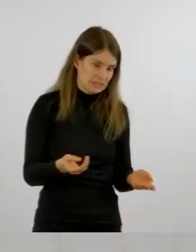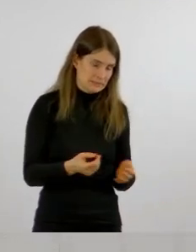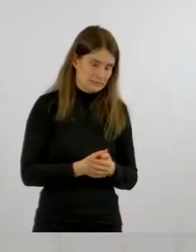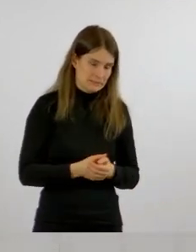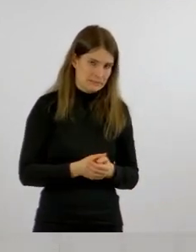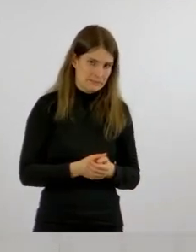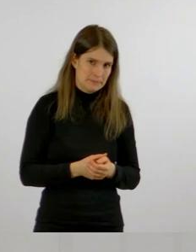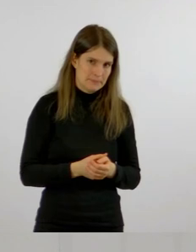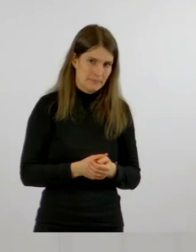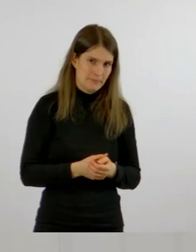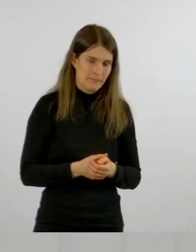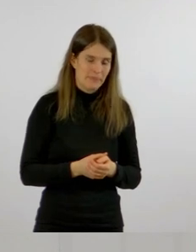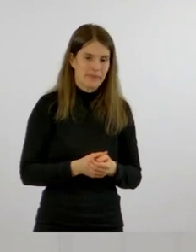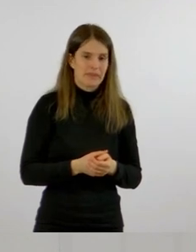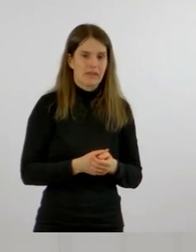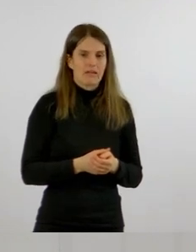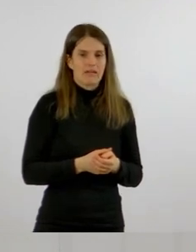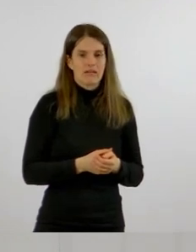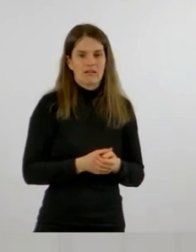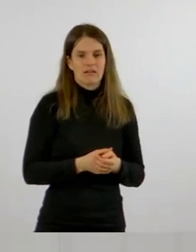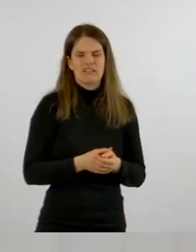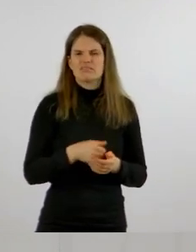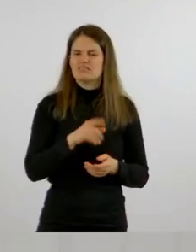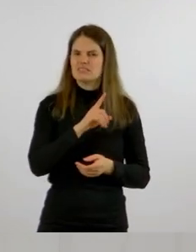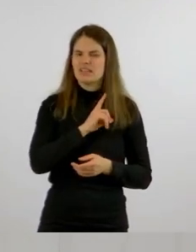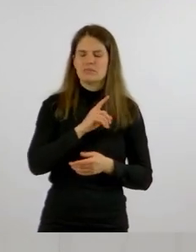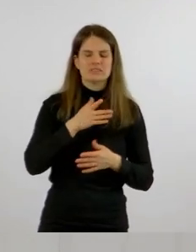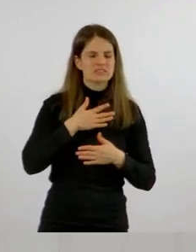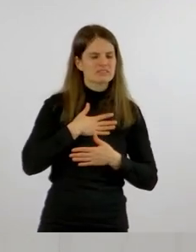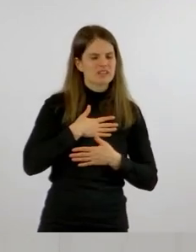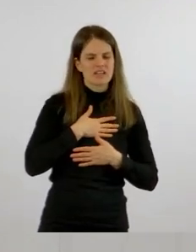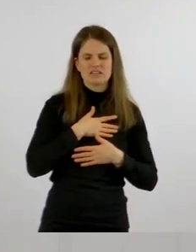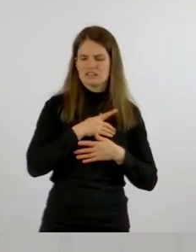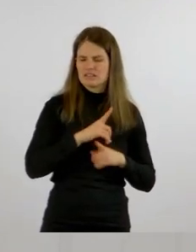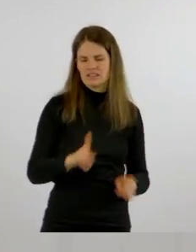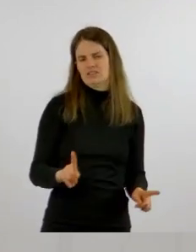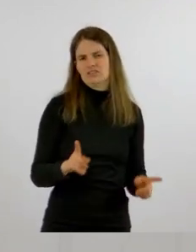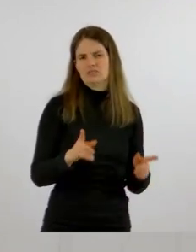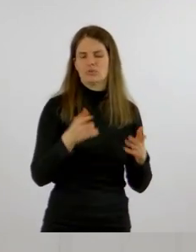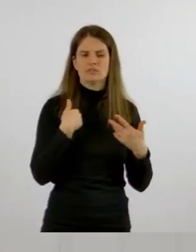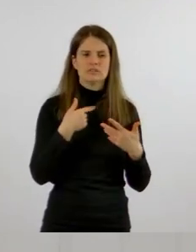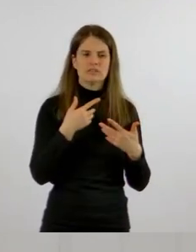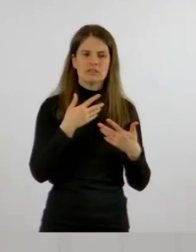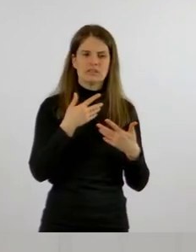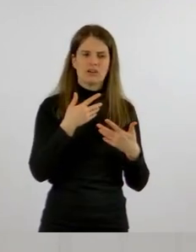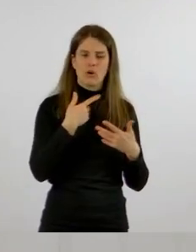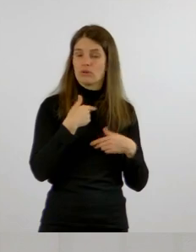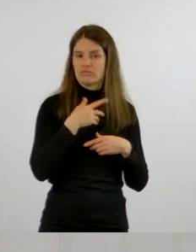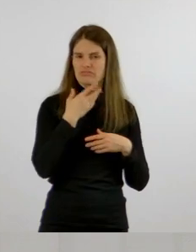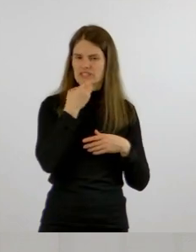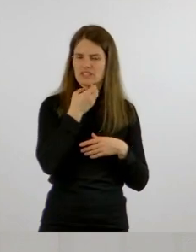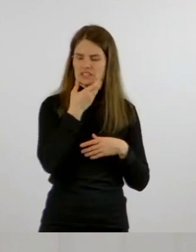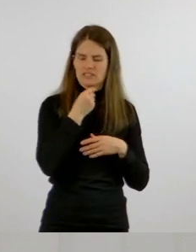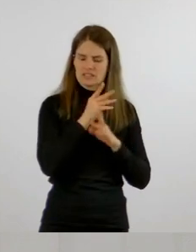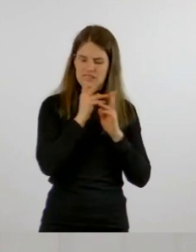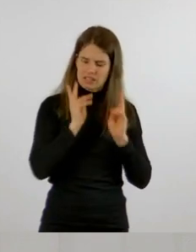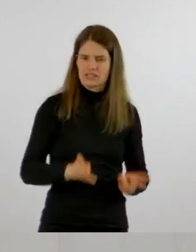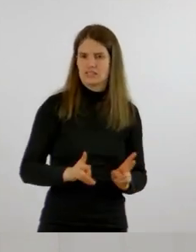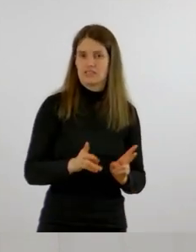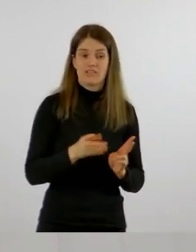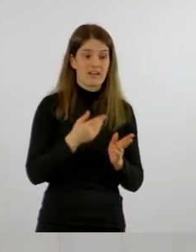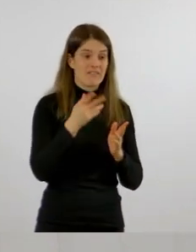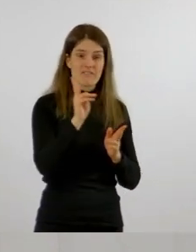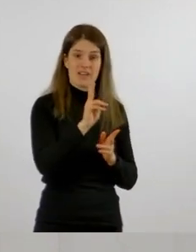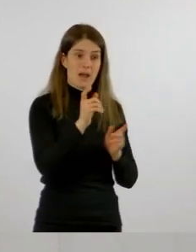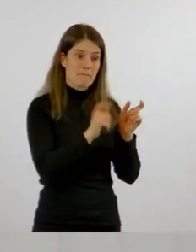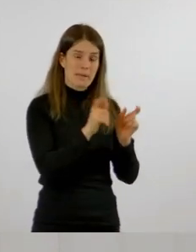Ich finde es überhaupt nicht richtig und mich erinnert, wenn Menschen auf der Straße mit